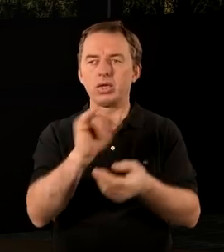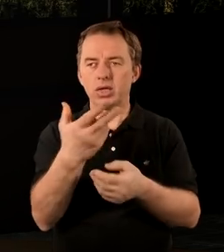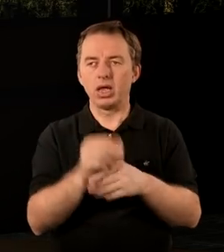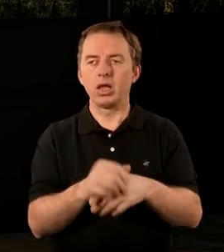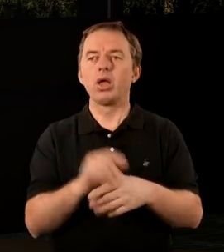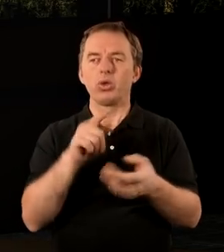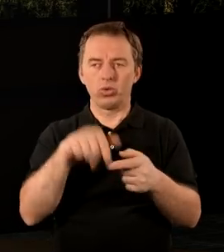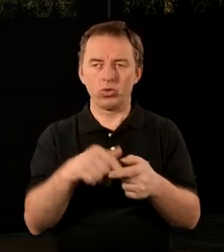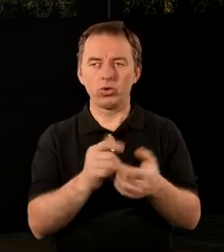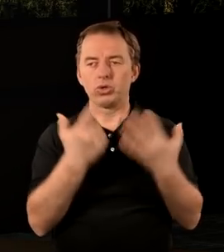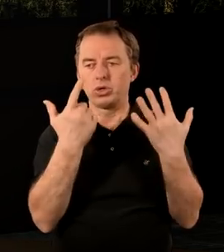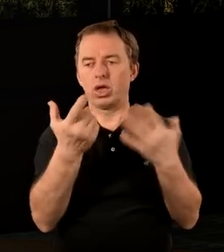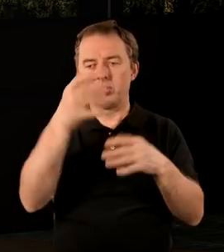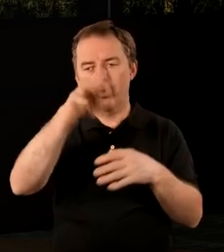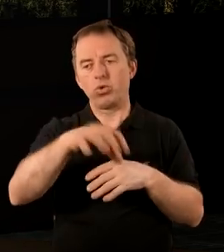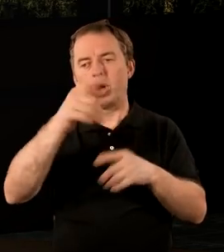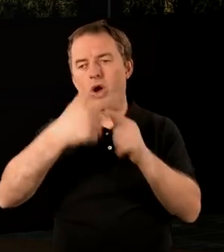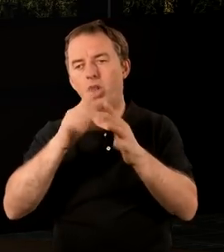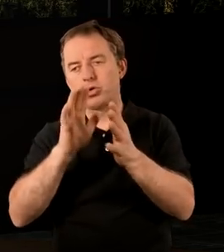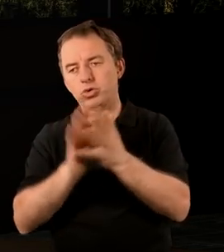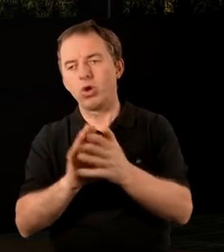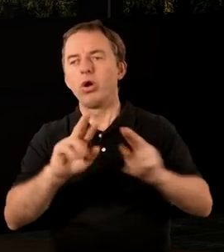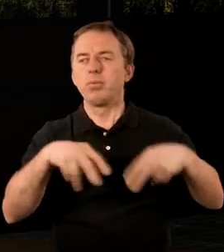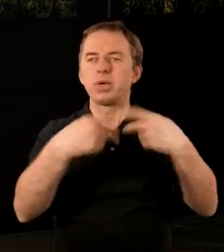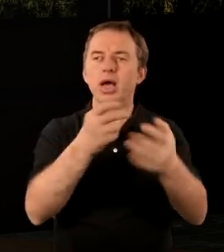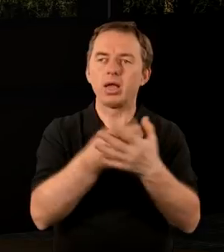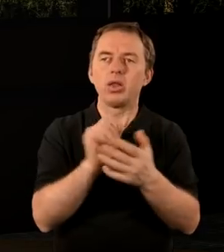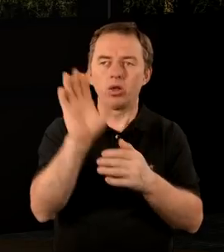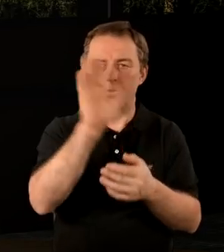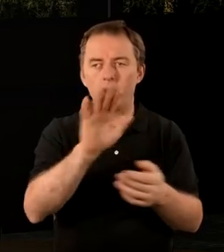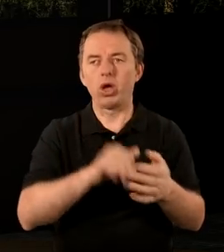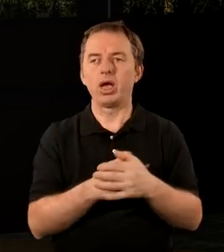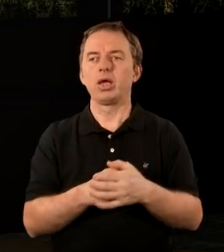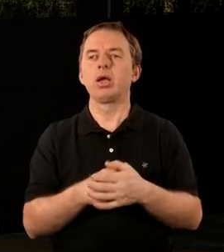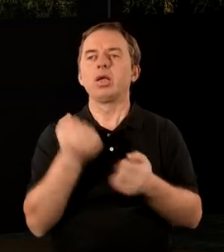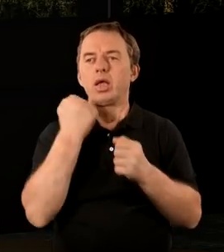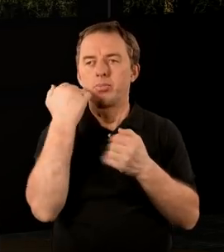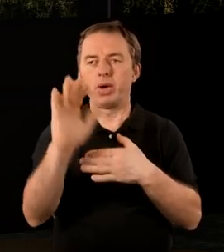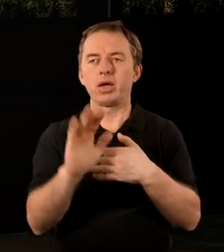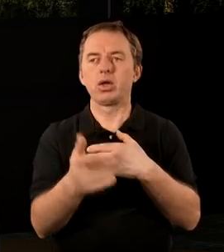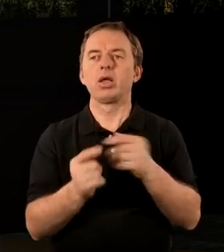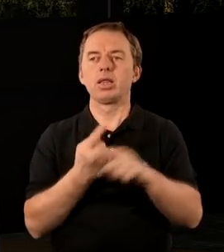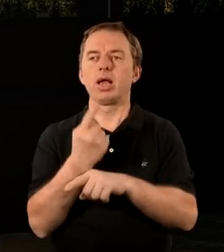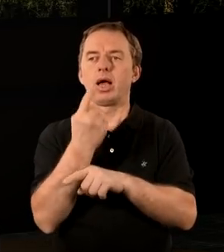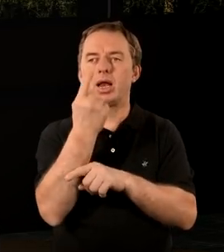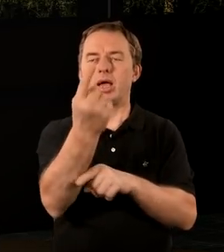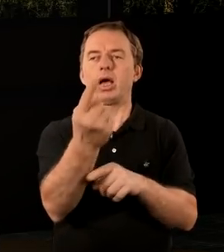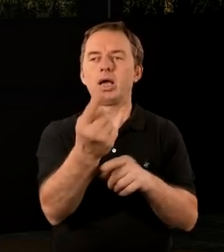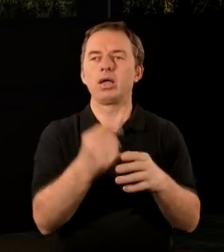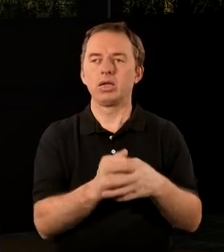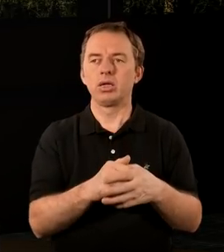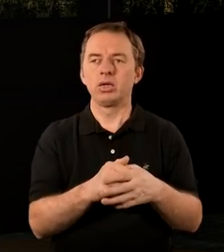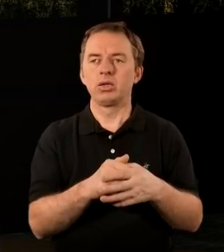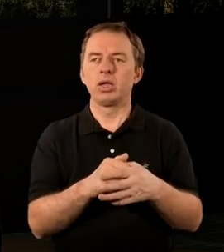Janowi, a Jan dopiero siedmiu zborom. Czyli ta odległość od zborów do Pana Boga jest bardzo daleka.